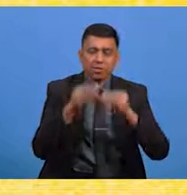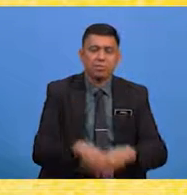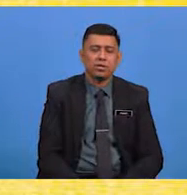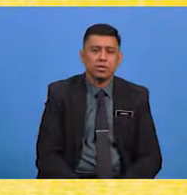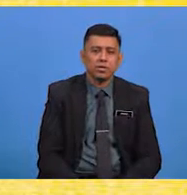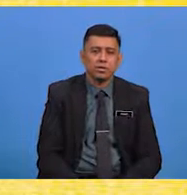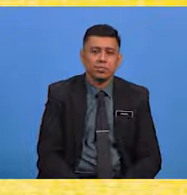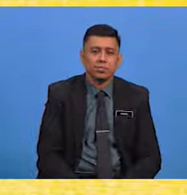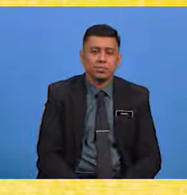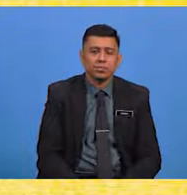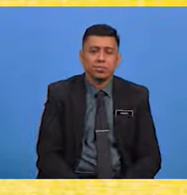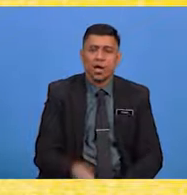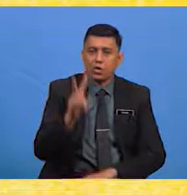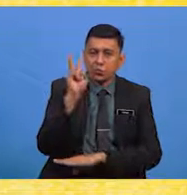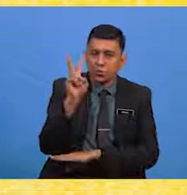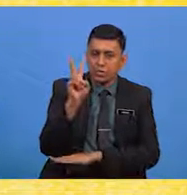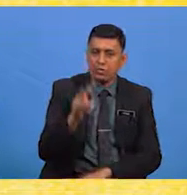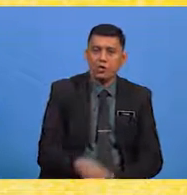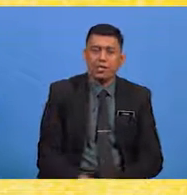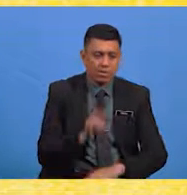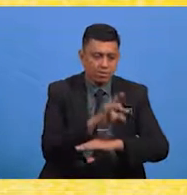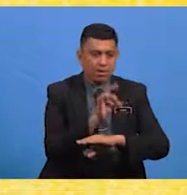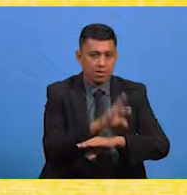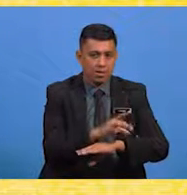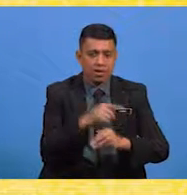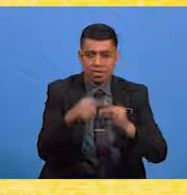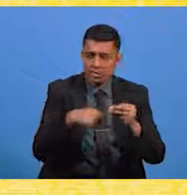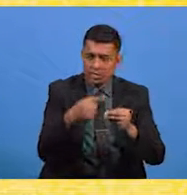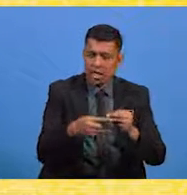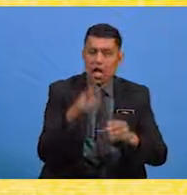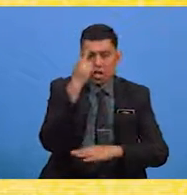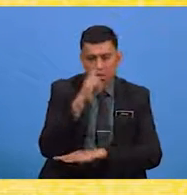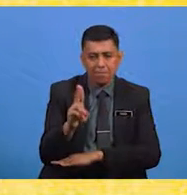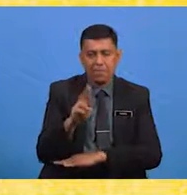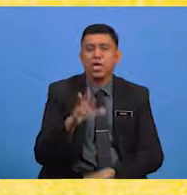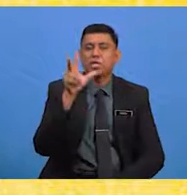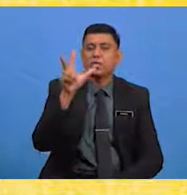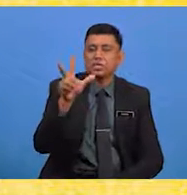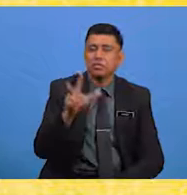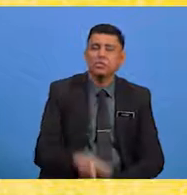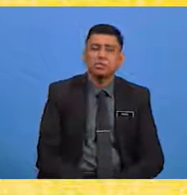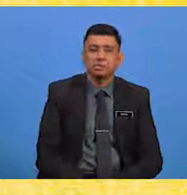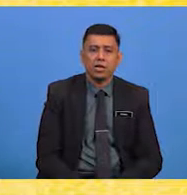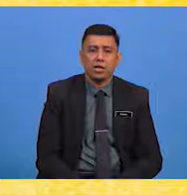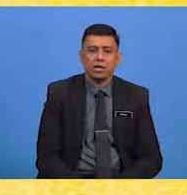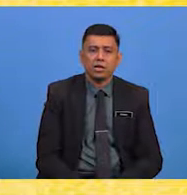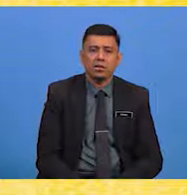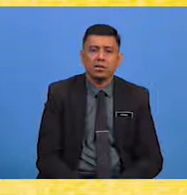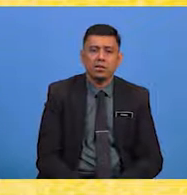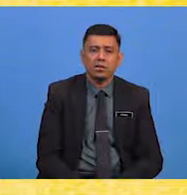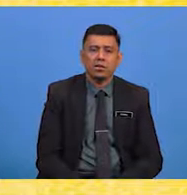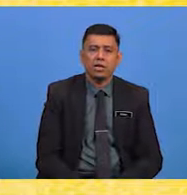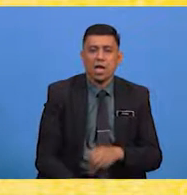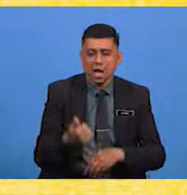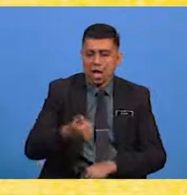didaktik Kedua, nasihat tentang agama Ketiga, juga sebagai alat